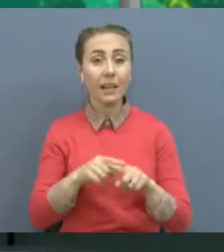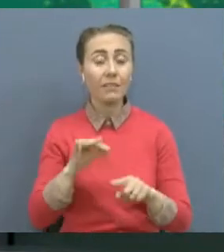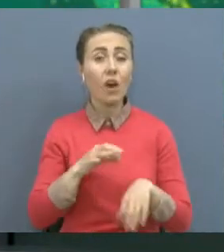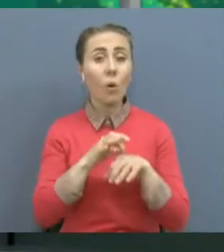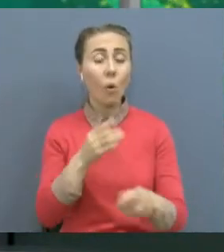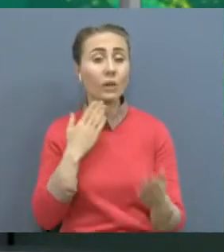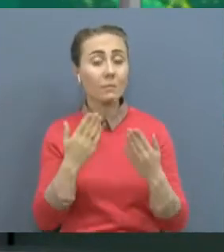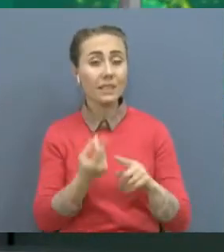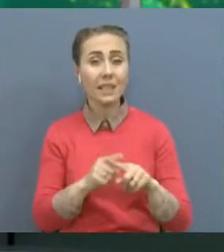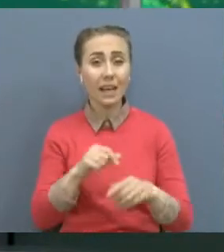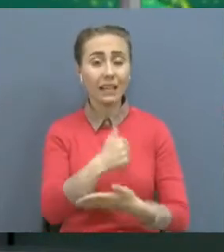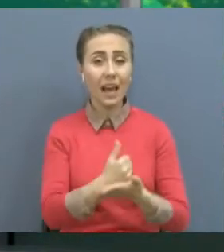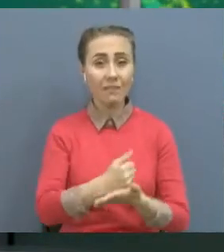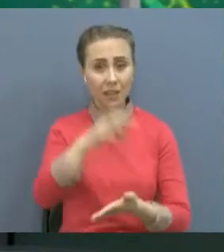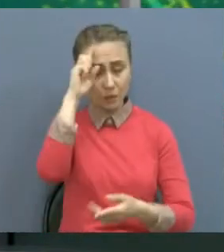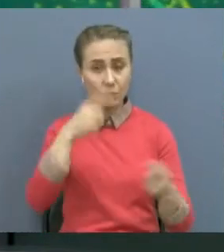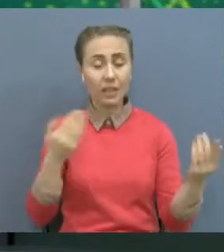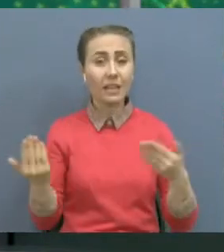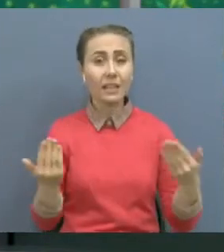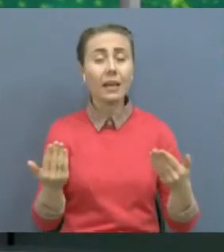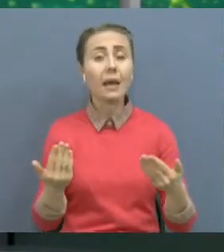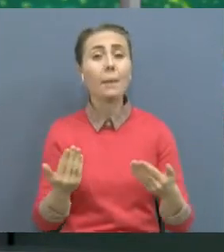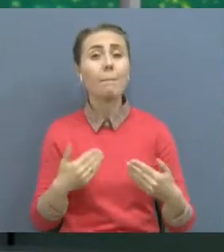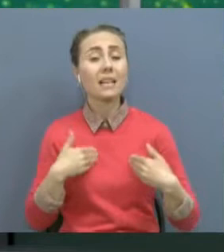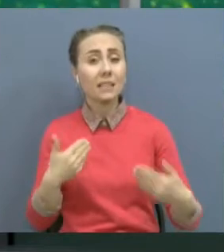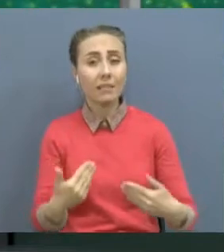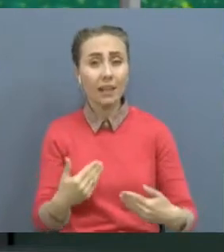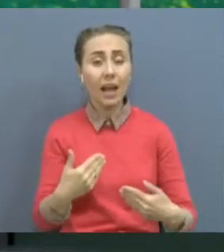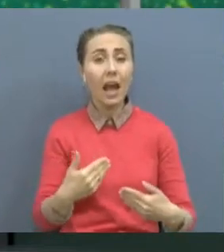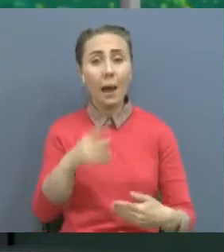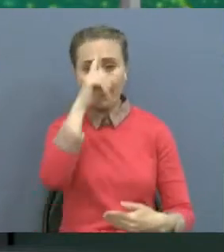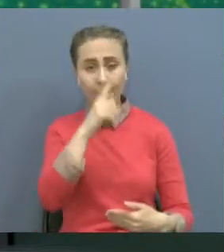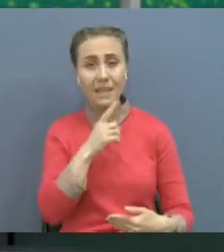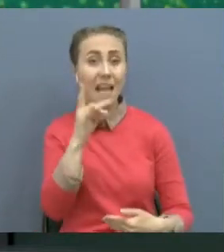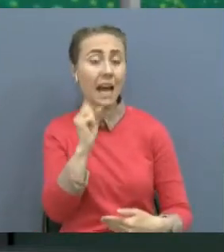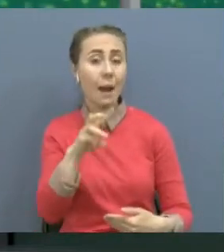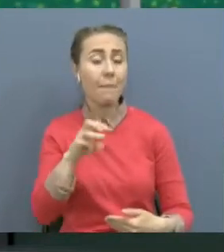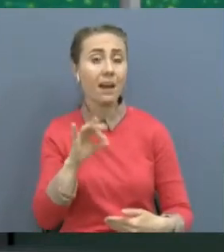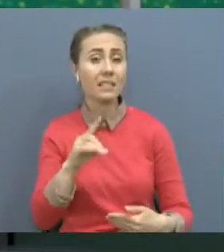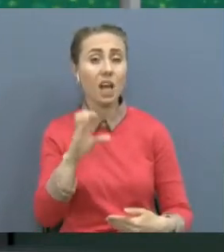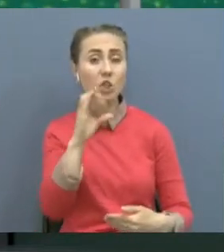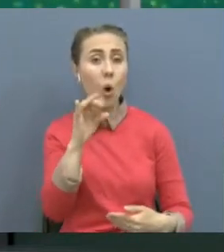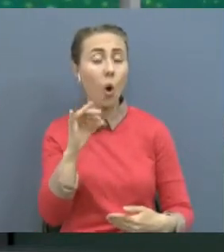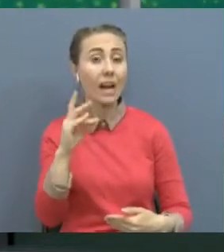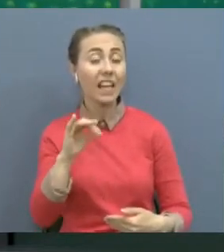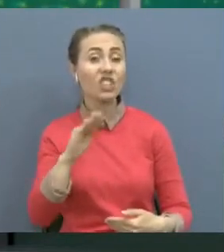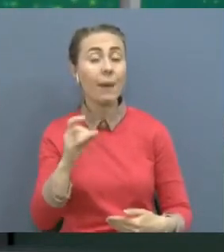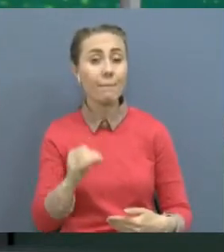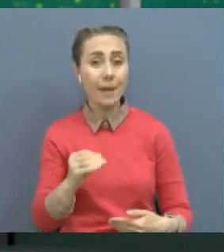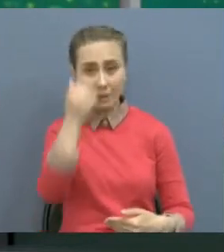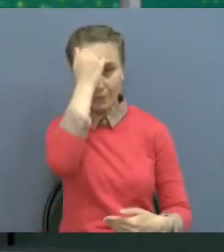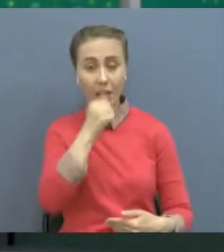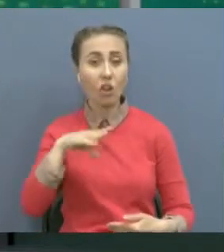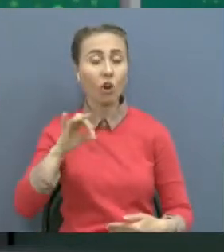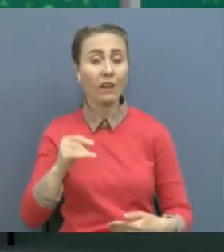президенті бір-бірін рамазан айымен ғыттықтады. Көрші ел башысы пандемия кезінде бір-біріне қолдау жасау керектігінді